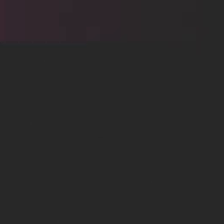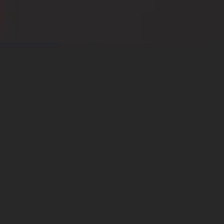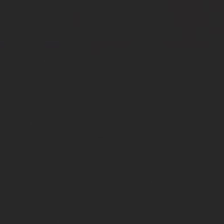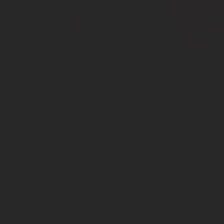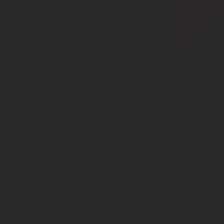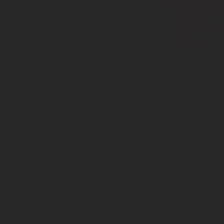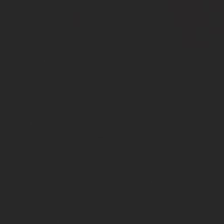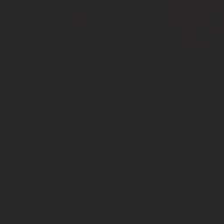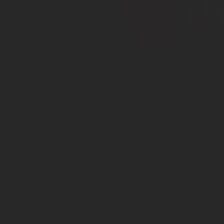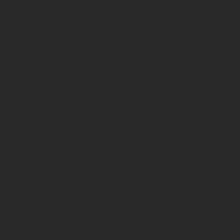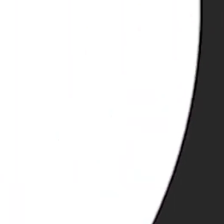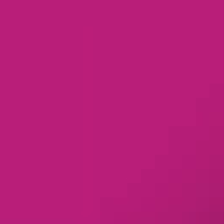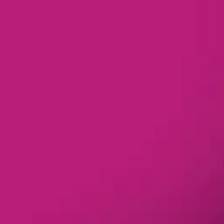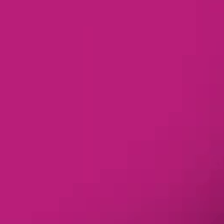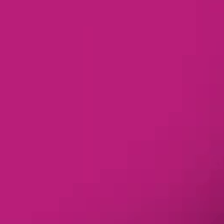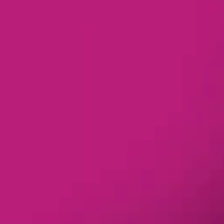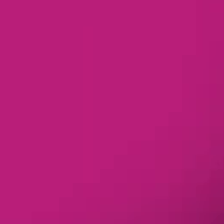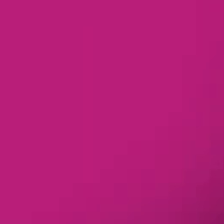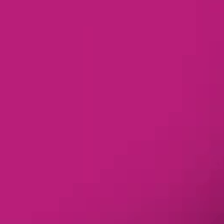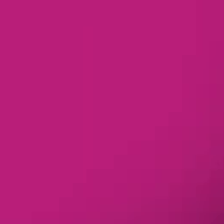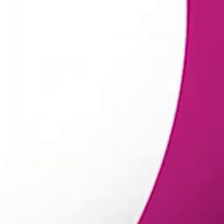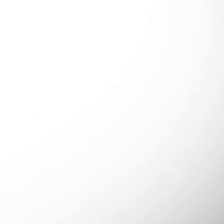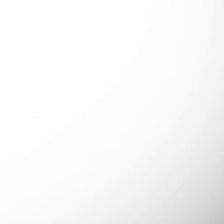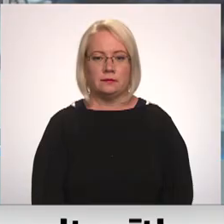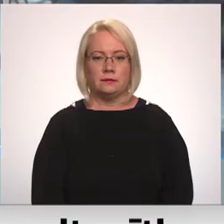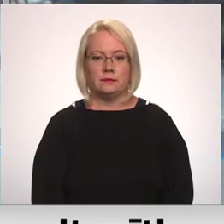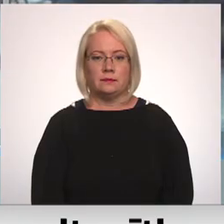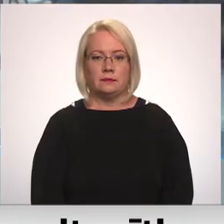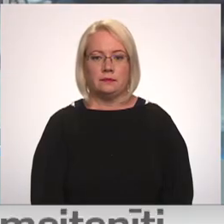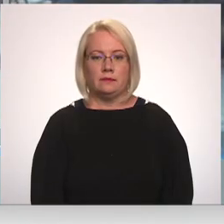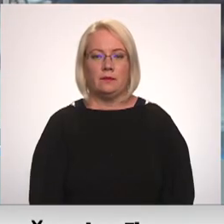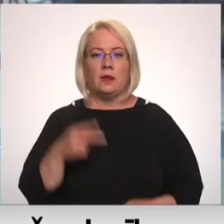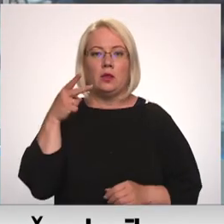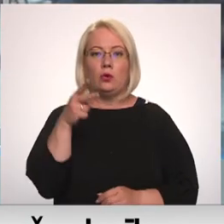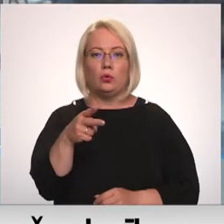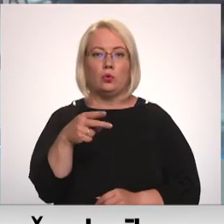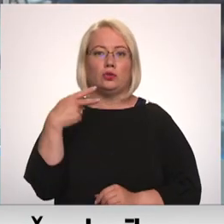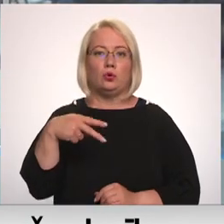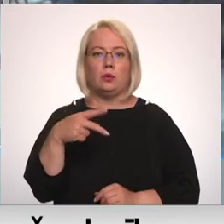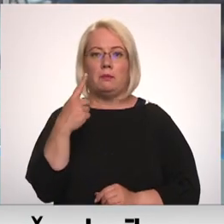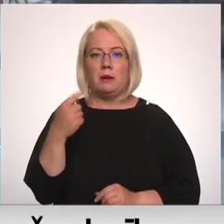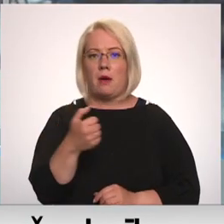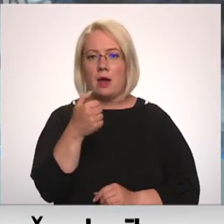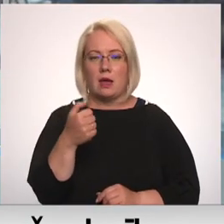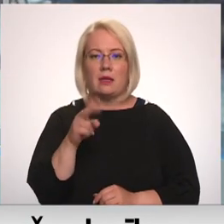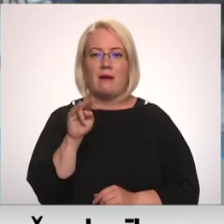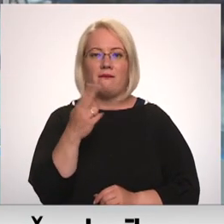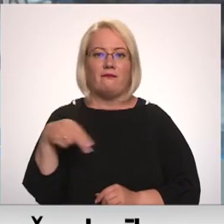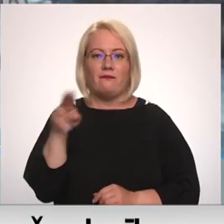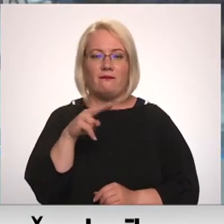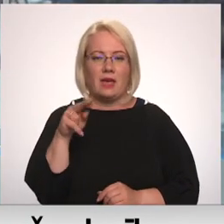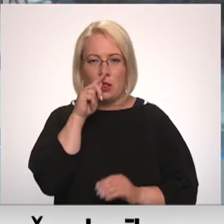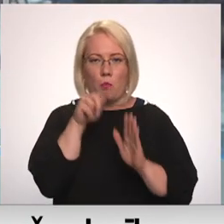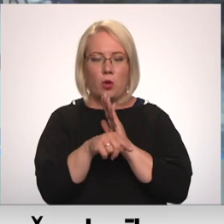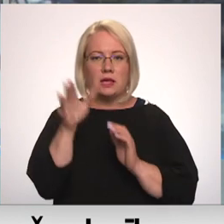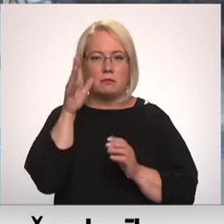Re, visi ēters ir te! 2021. gadā Valsieņām un dienesta muitas